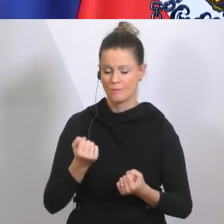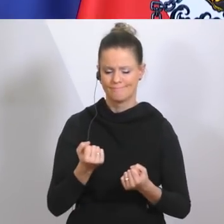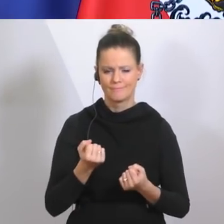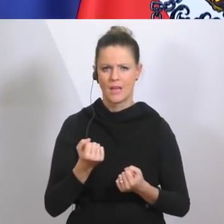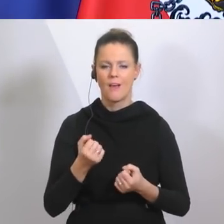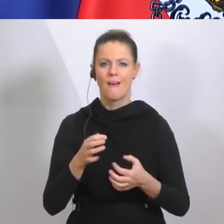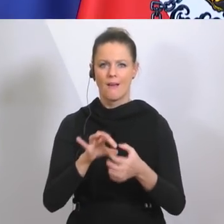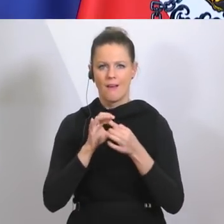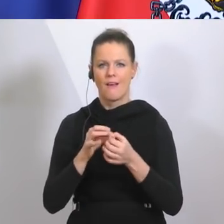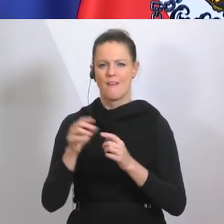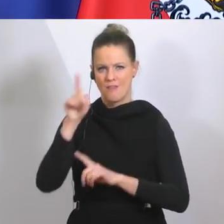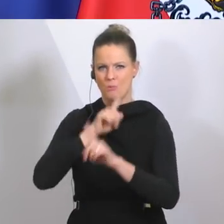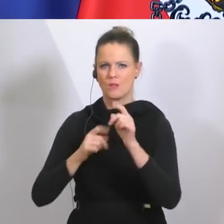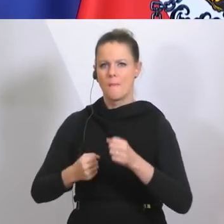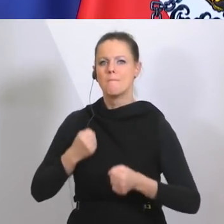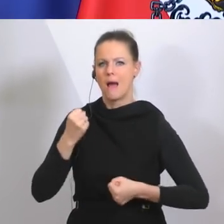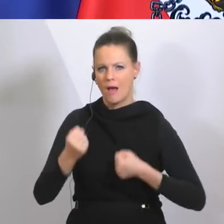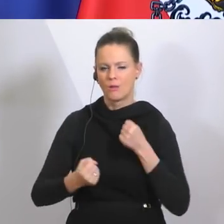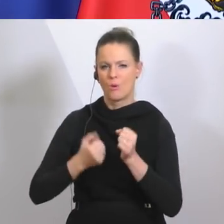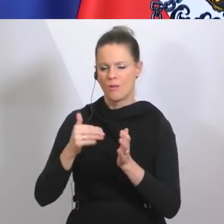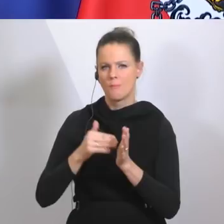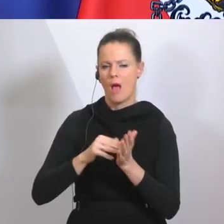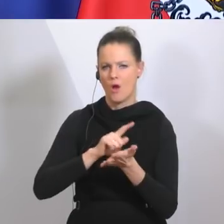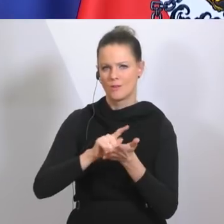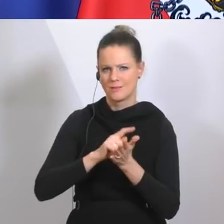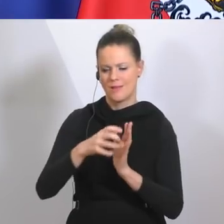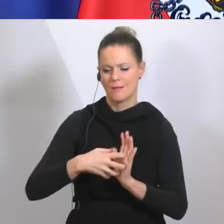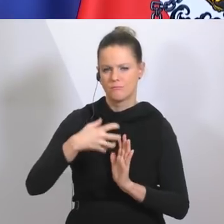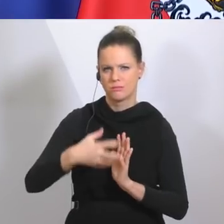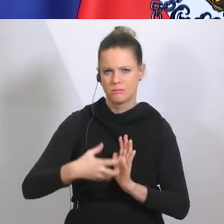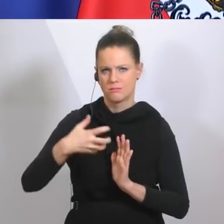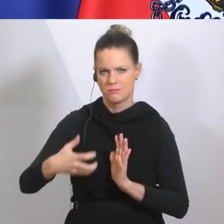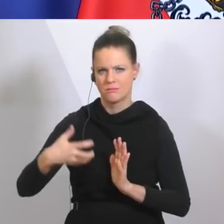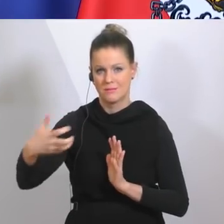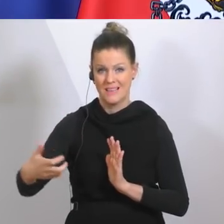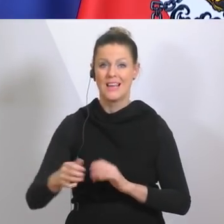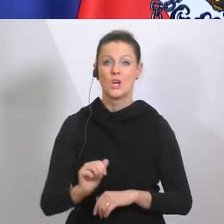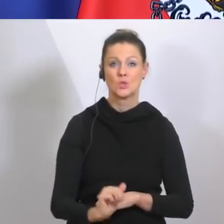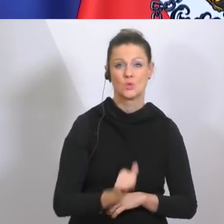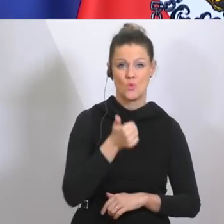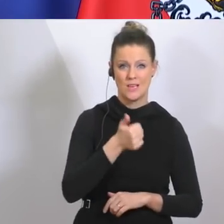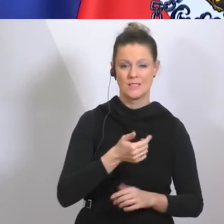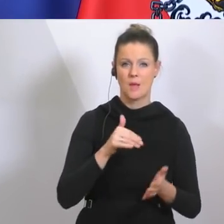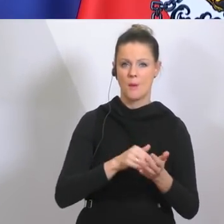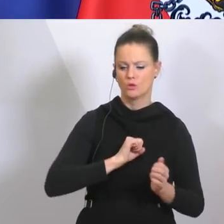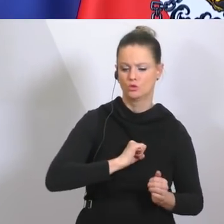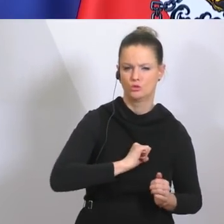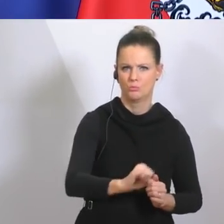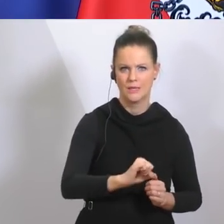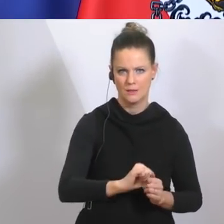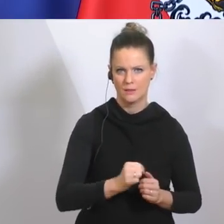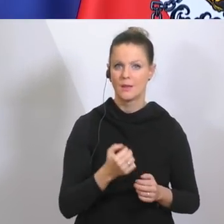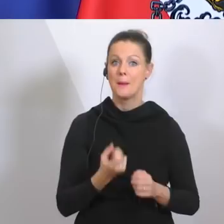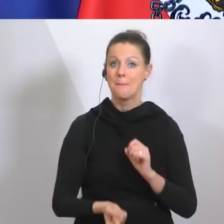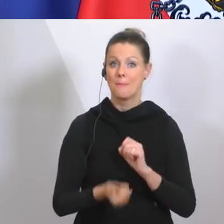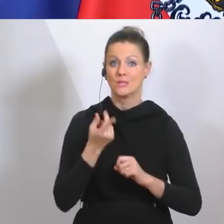aber es wird auch gut sein, wenn wir sehen, dass wir bei diesem Marathon zuerst einen Sprint hinlegen müssen. Warum das? Gerade im